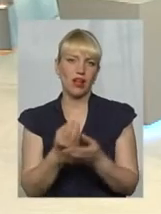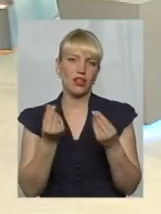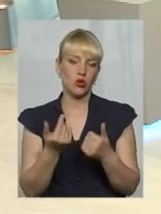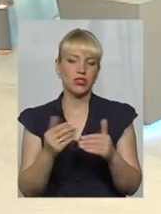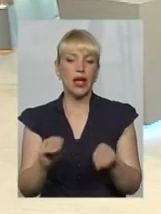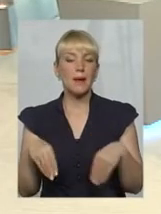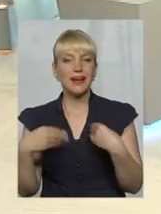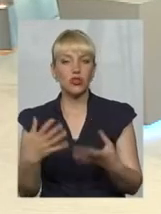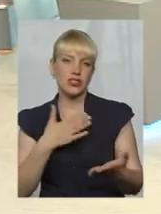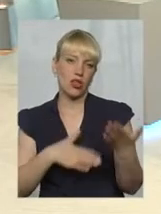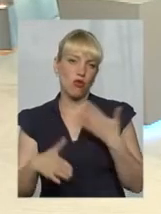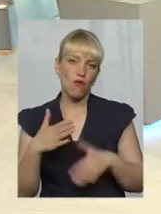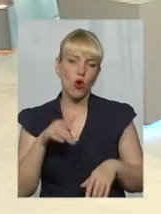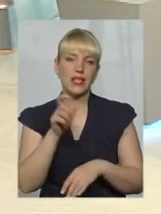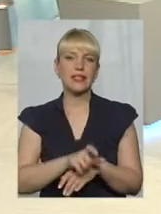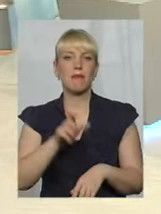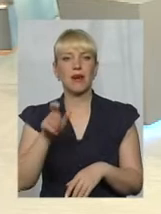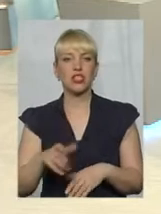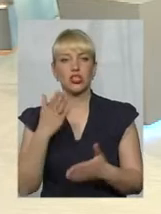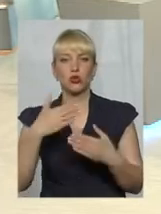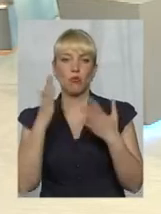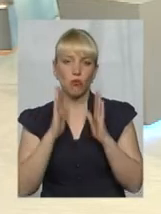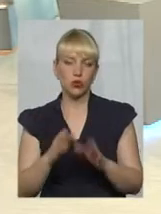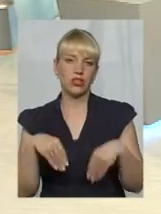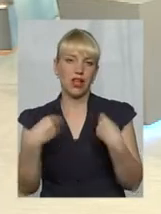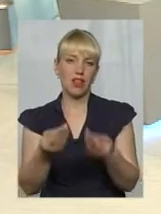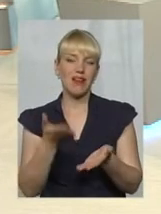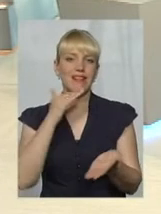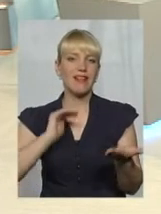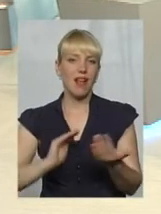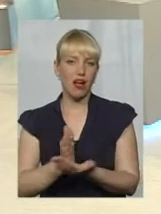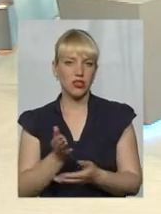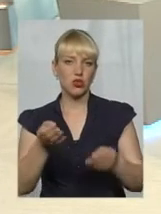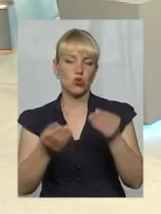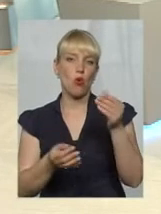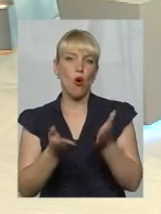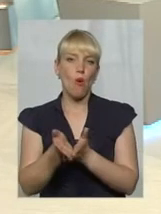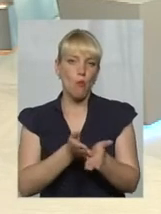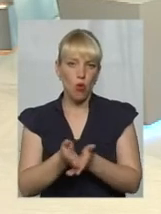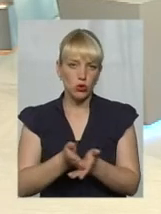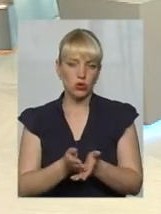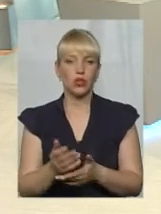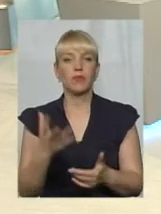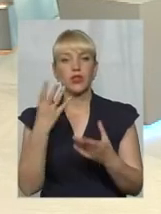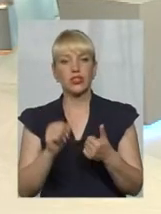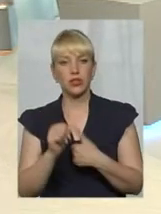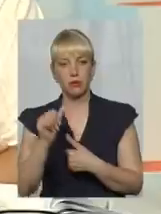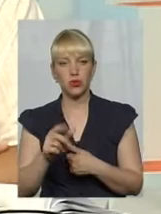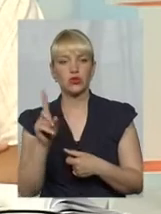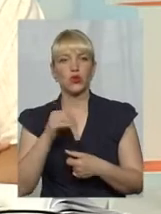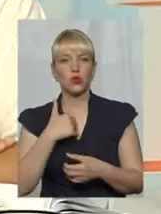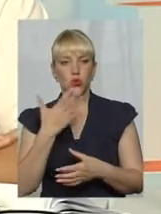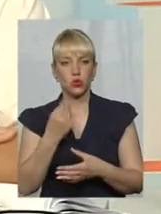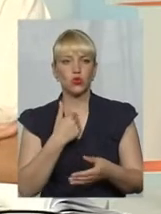мешканцям, якщо вони будуть надавати якісну послугу. Ну, окрім того, якщо дозволите, ще продовжу, що